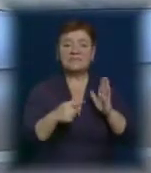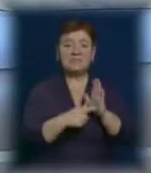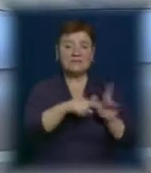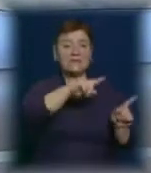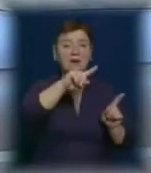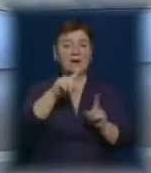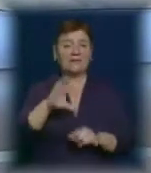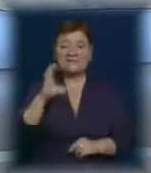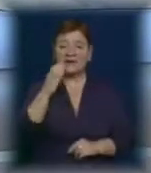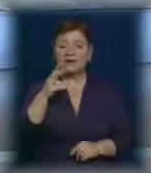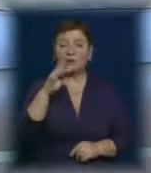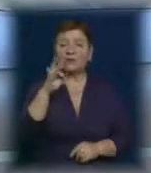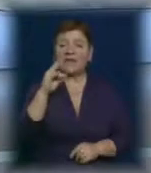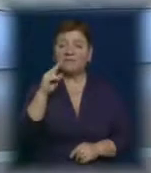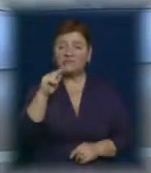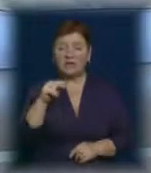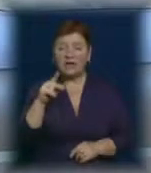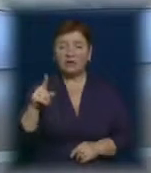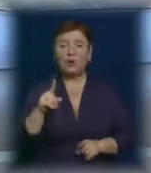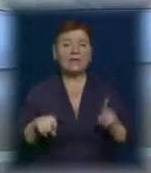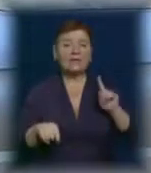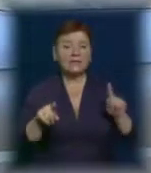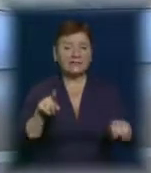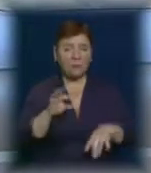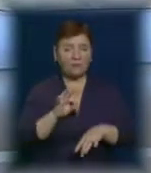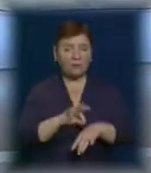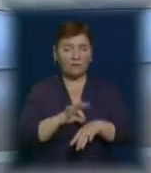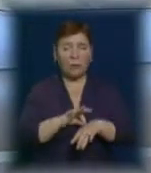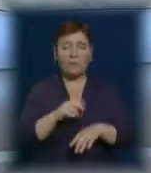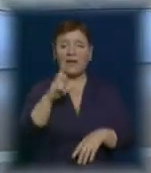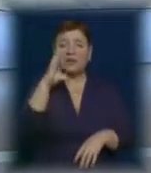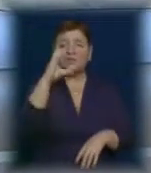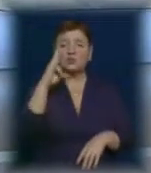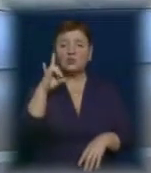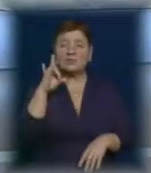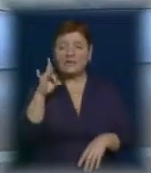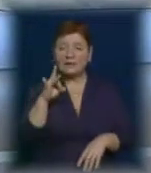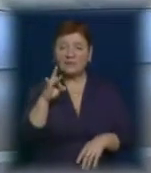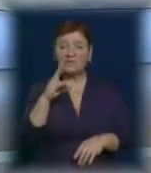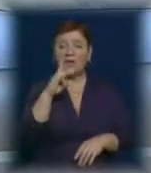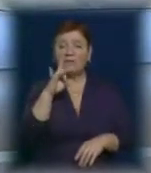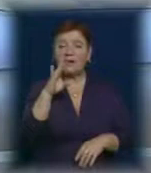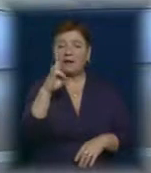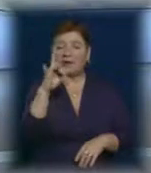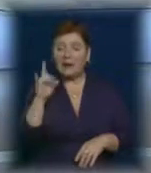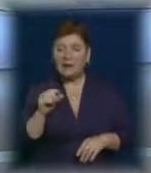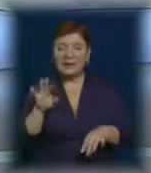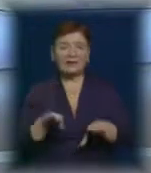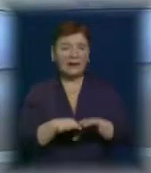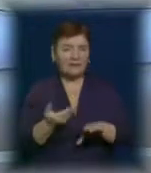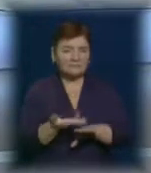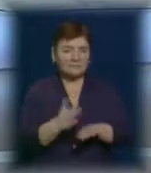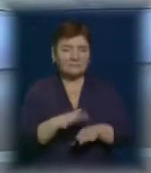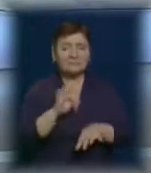закарпатит Сергій Дудкиїв, який страждає від рідкісної хвороби судин – синдрому Кліпеля-Треноне-Вебера. Торік складна патологія